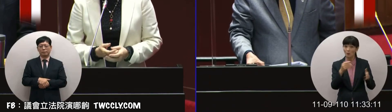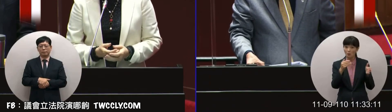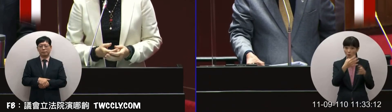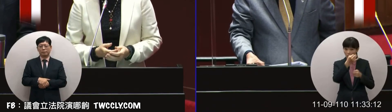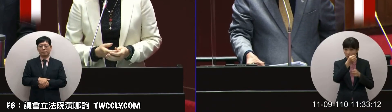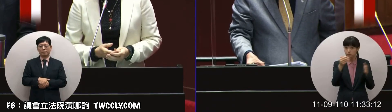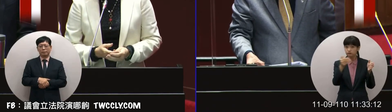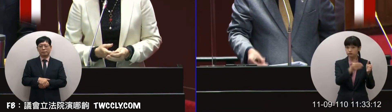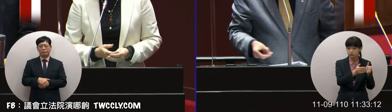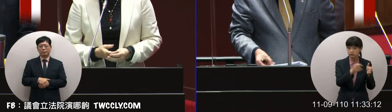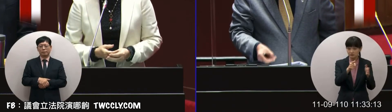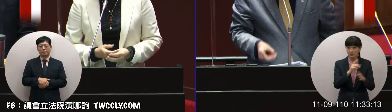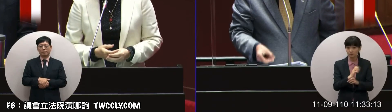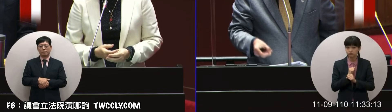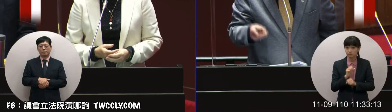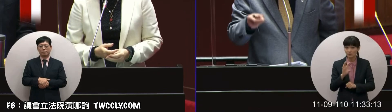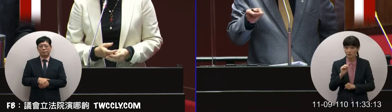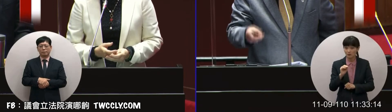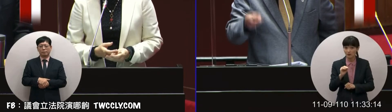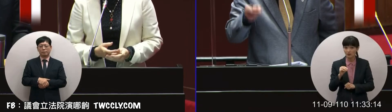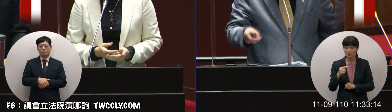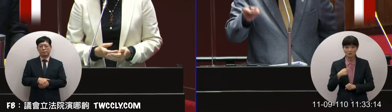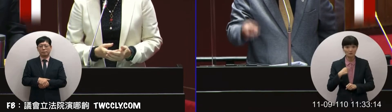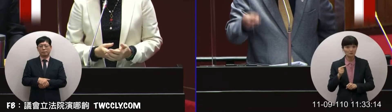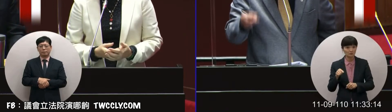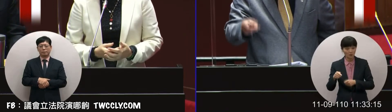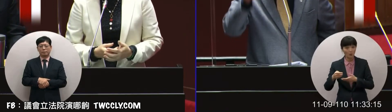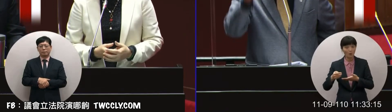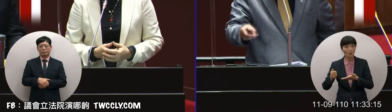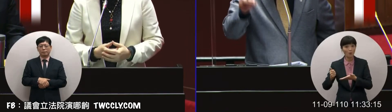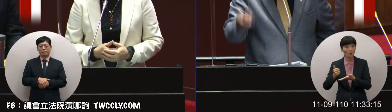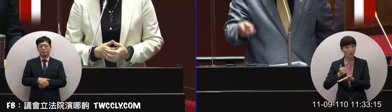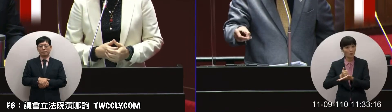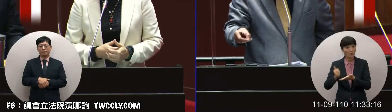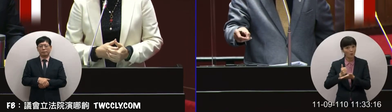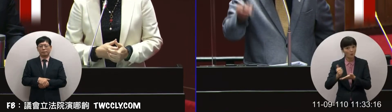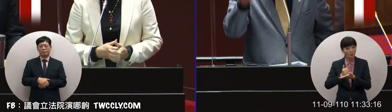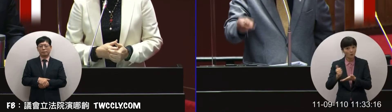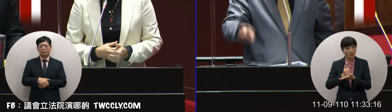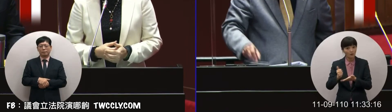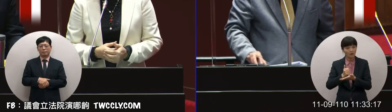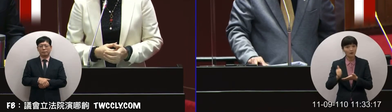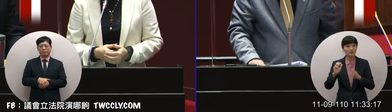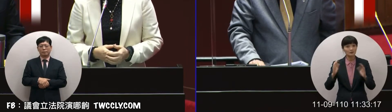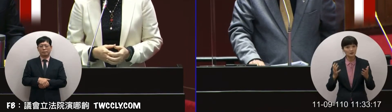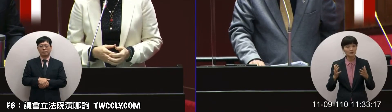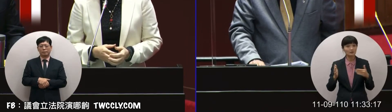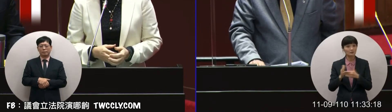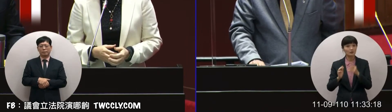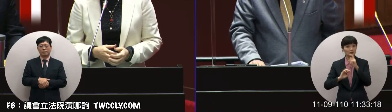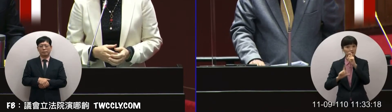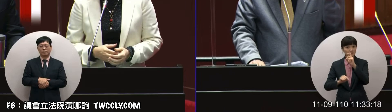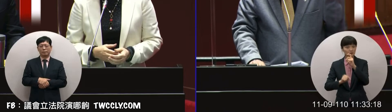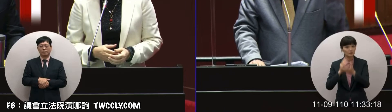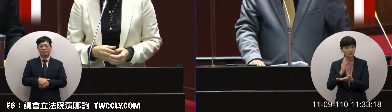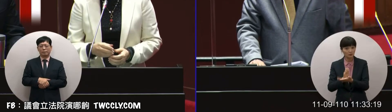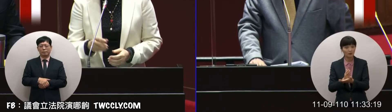注意到這個政策嗎我們勝差是將近一千到十月份為止一千四百億的美元